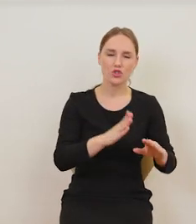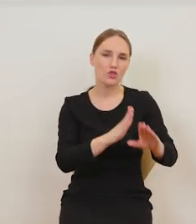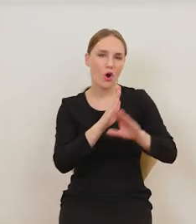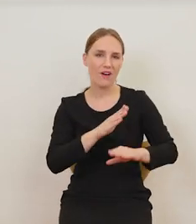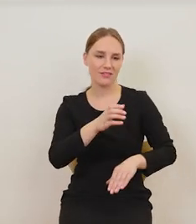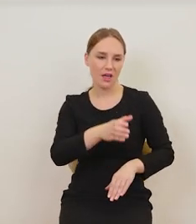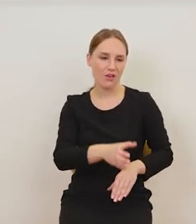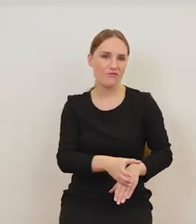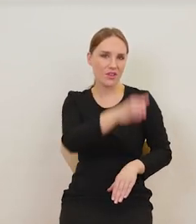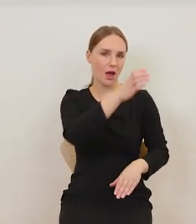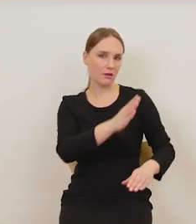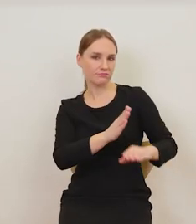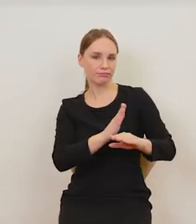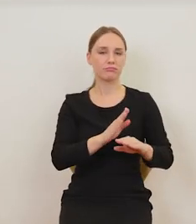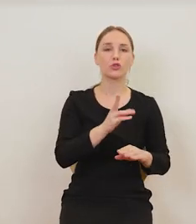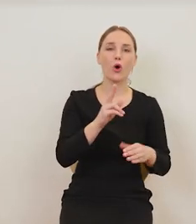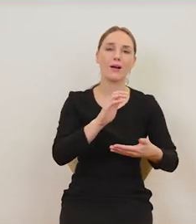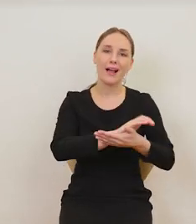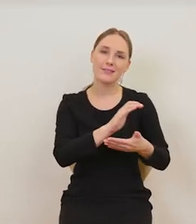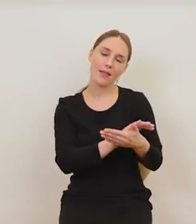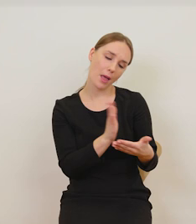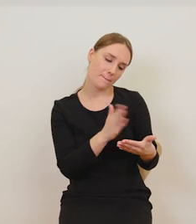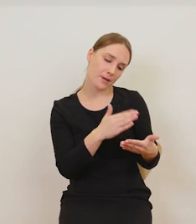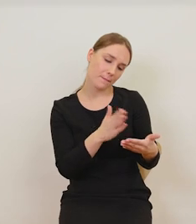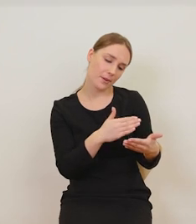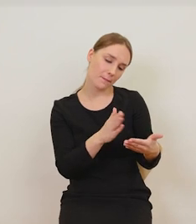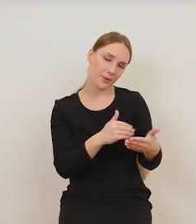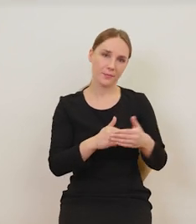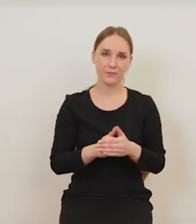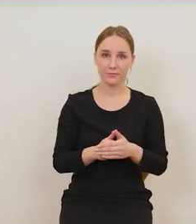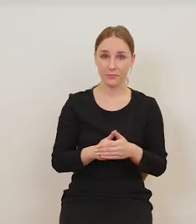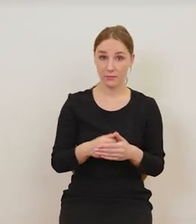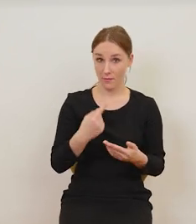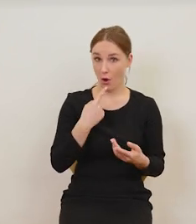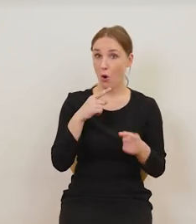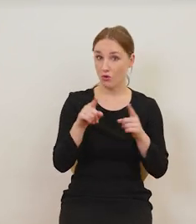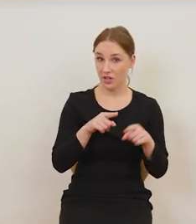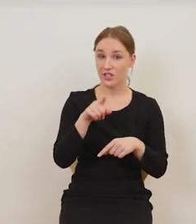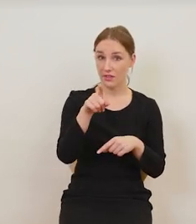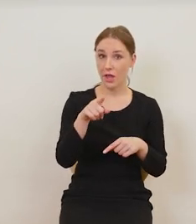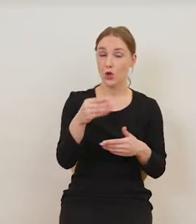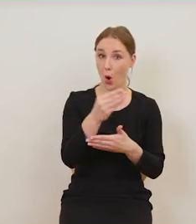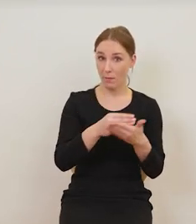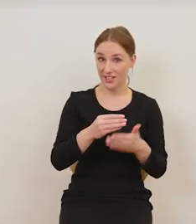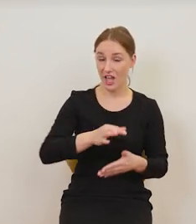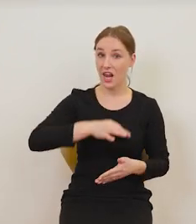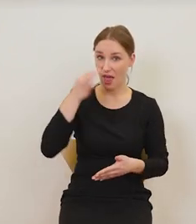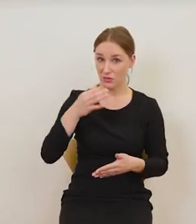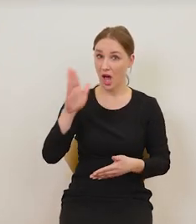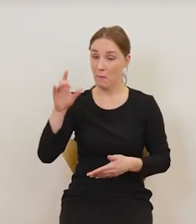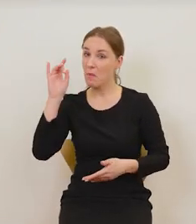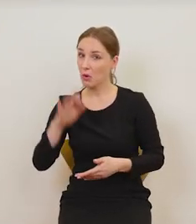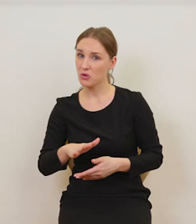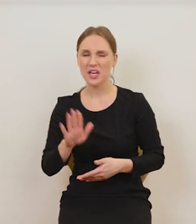niekiedy za filarami, ktoś tam czyta gazetę. To nie znaczy oczywiście, że to jest lepsze od tego, co tworzył potem.